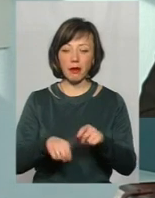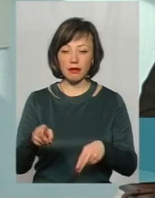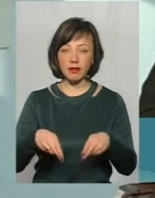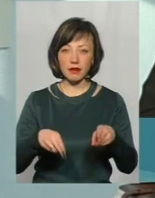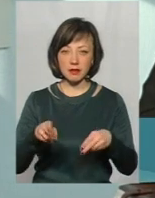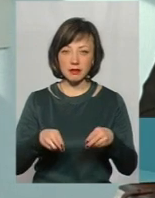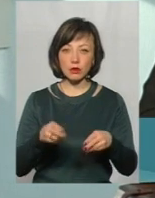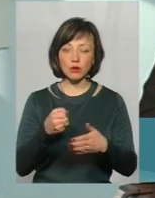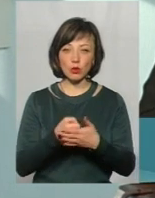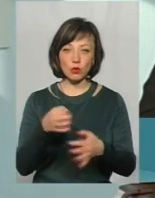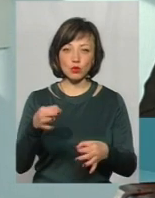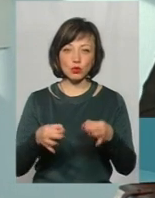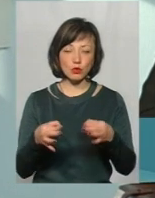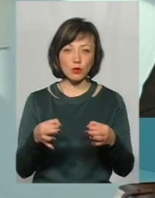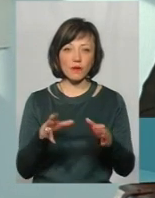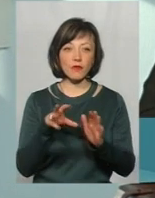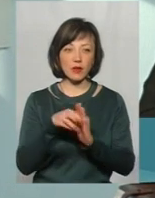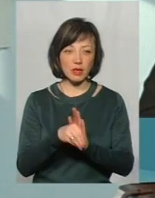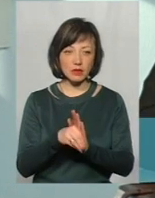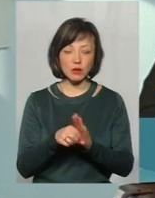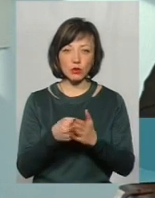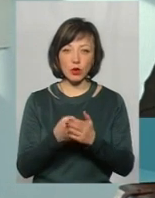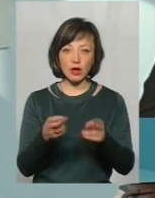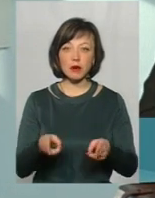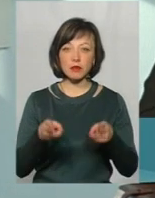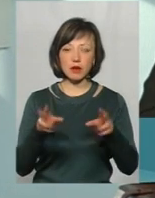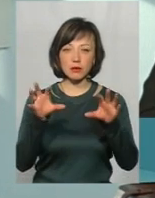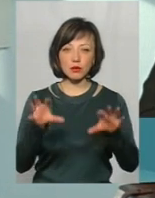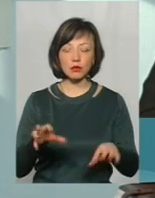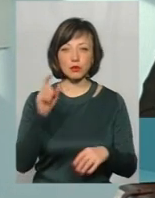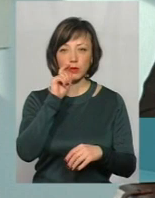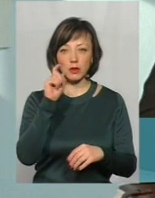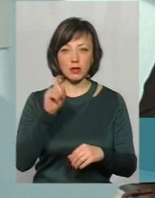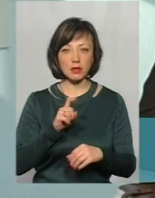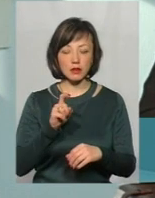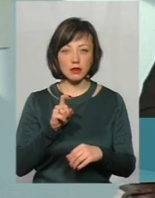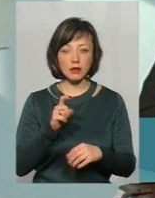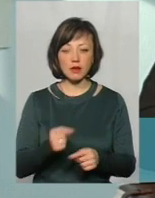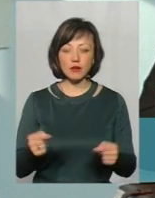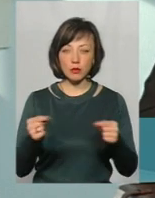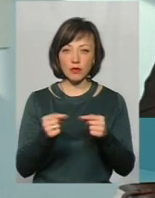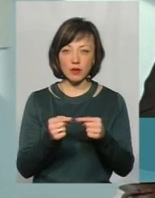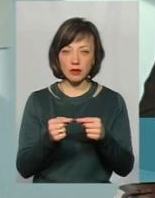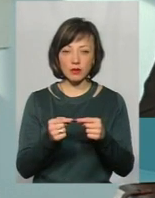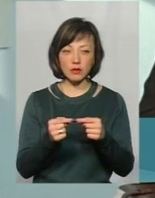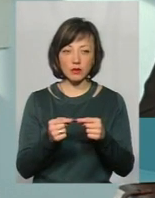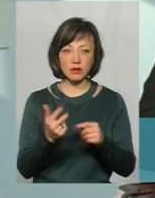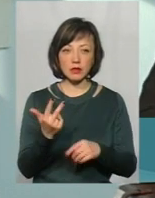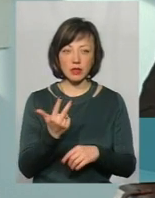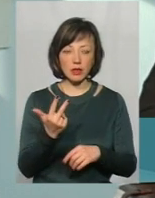внесені до КПК України відповідно до закону від 3